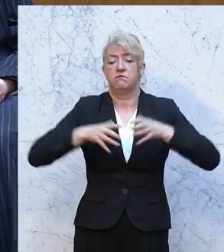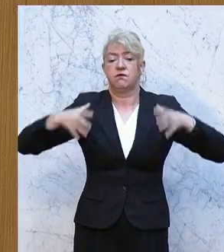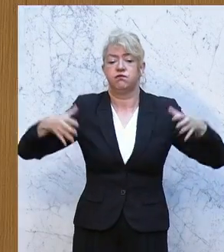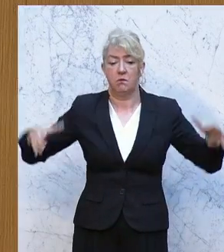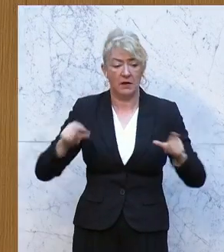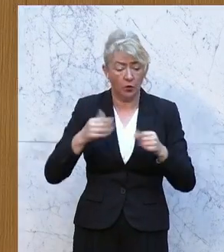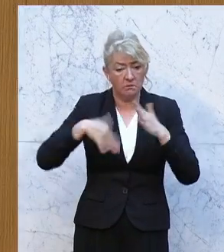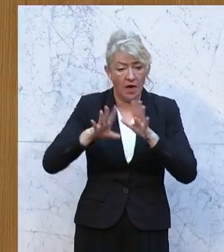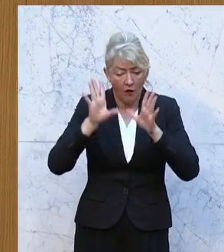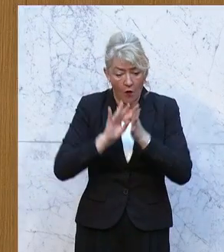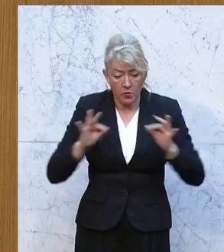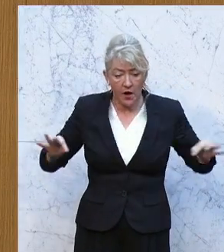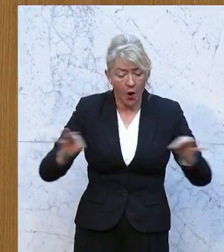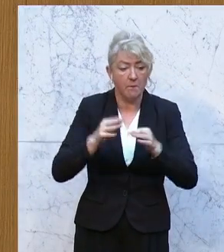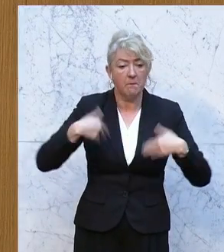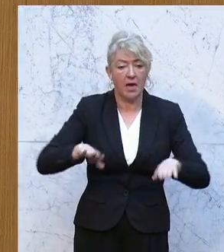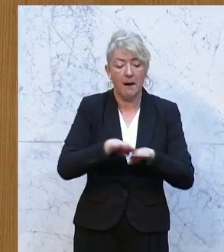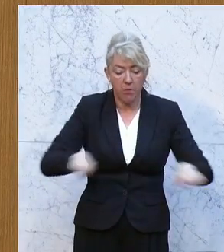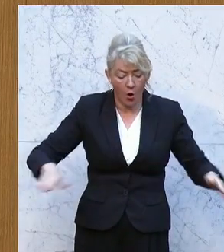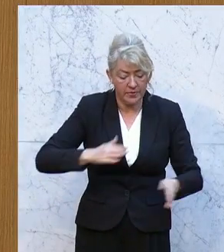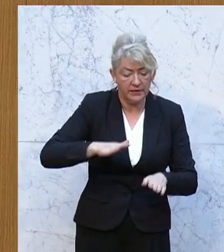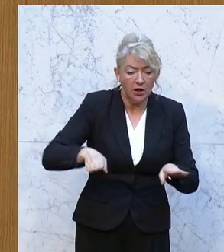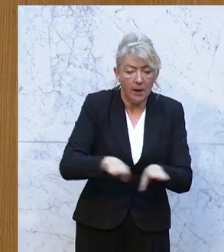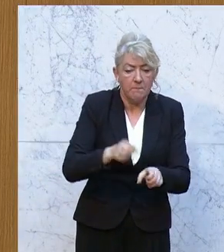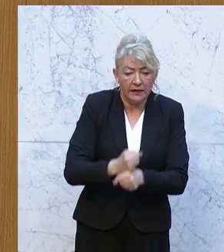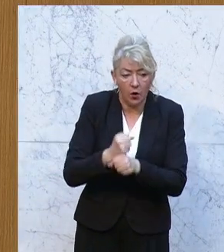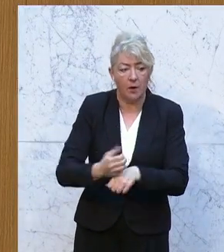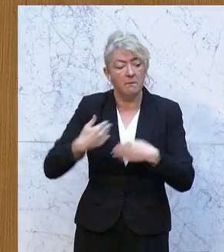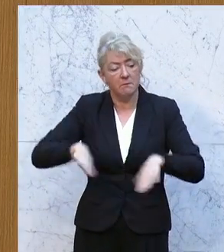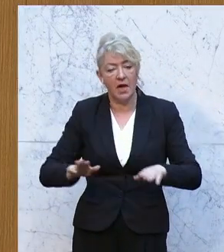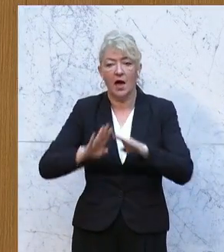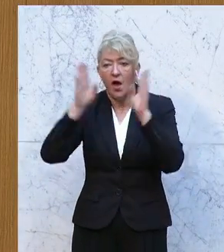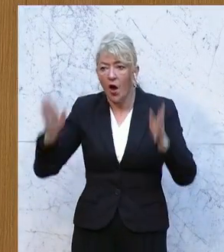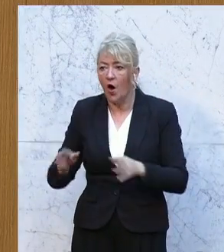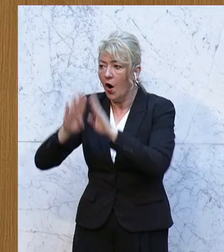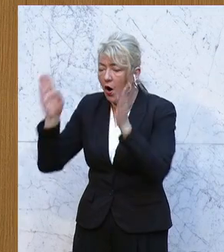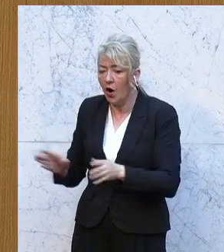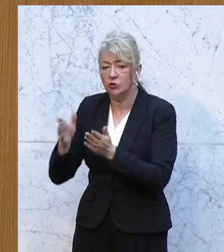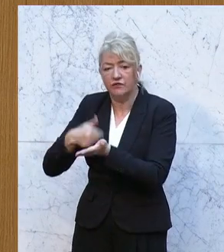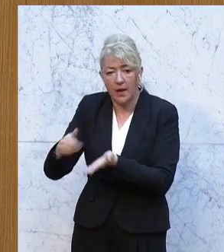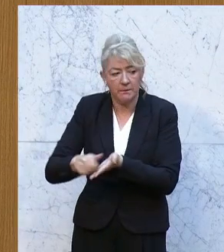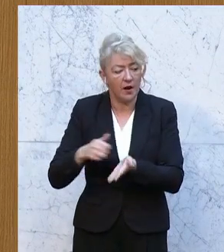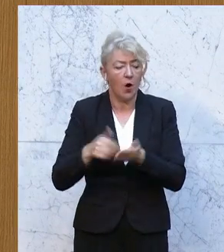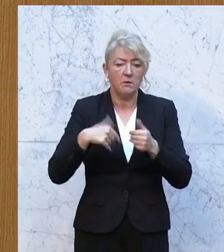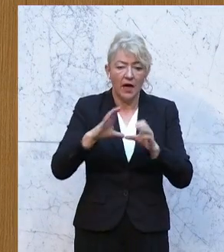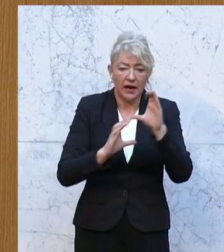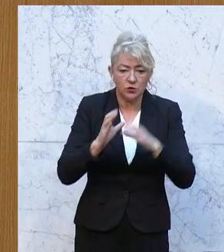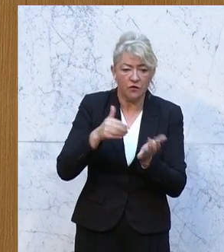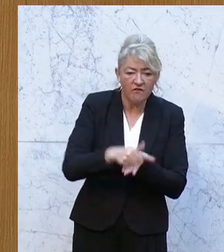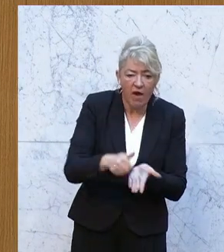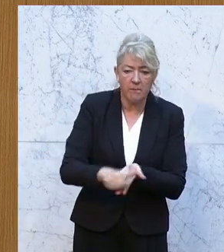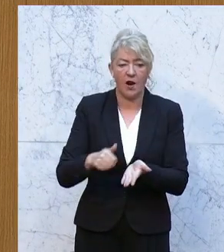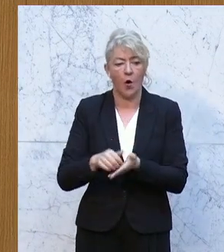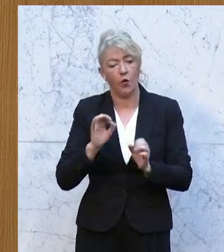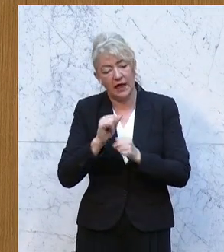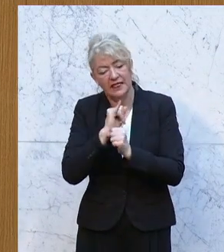Wohnraum, mehr Bodenversiegelung, mehr Hausbrand, mehr Ressourcenverbrauch, mehr Ressourcen für